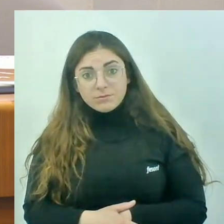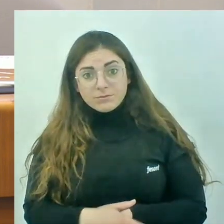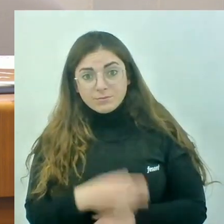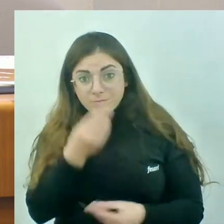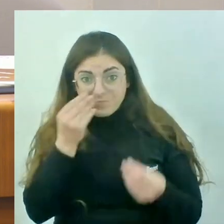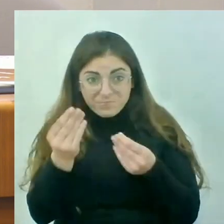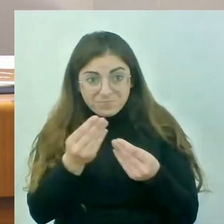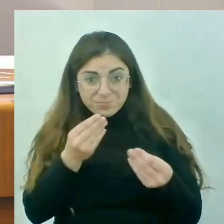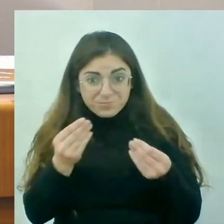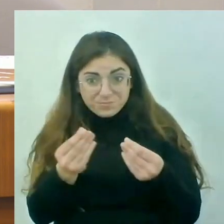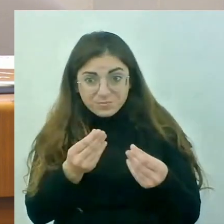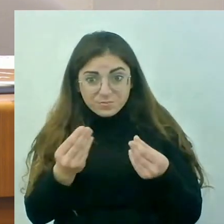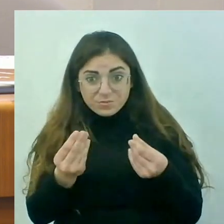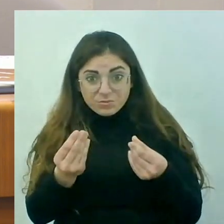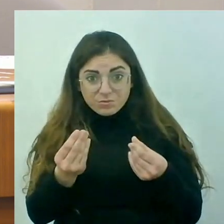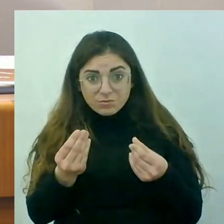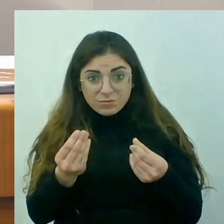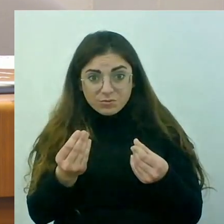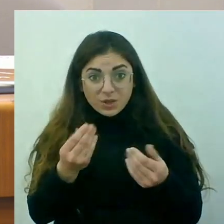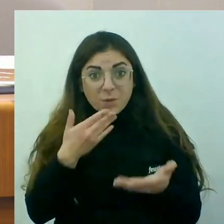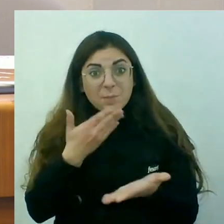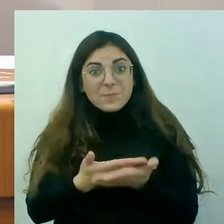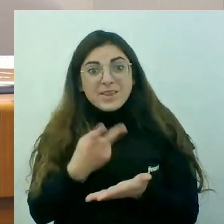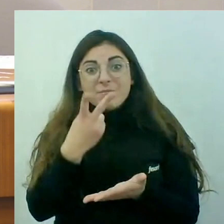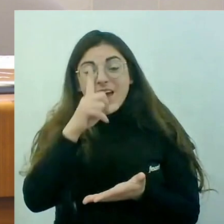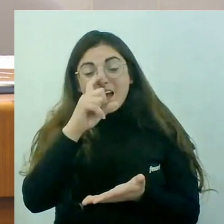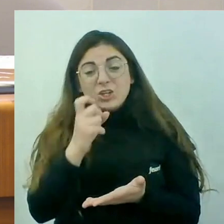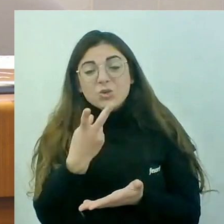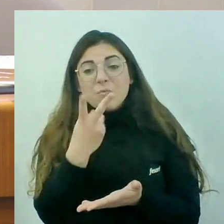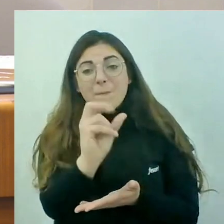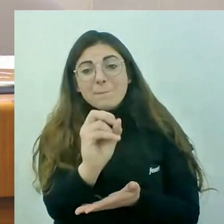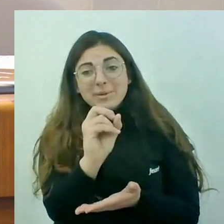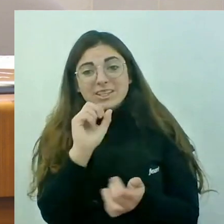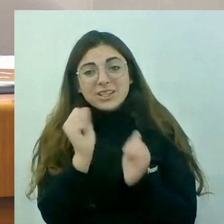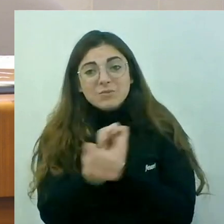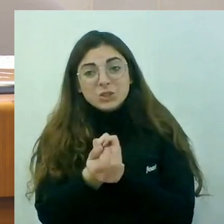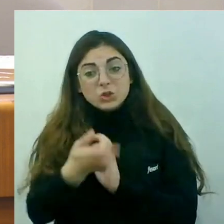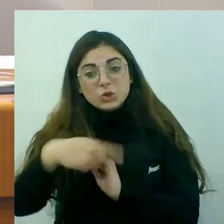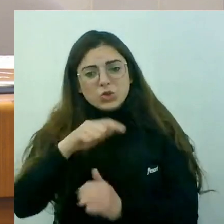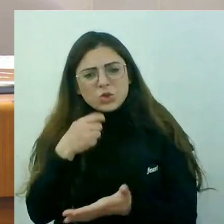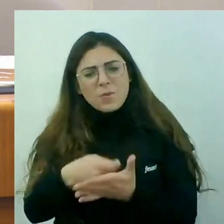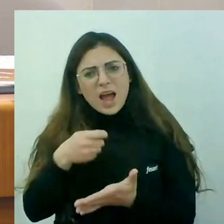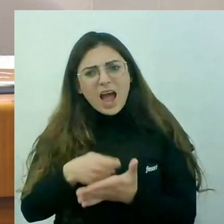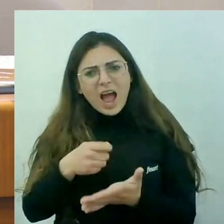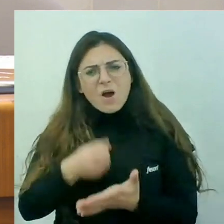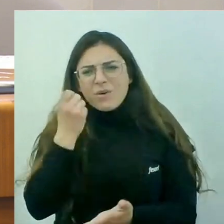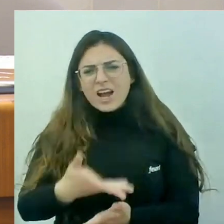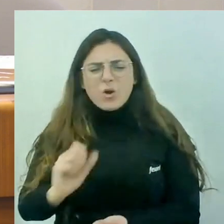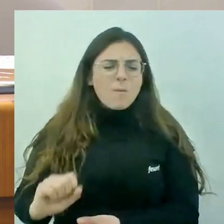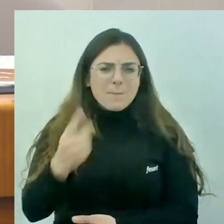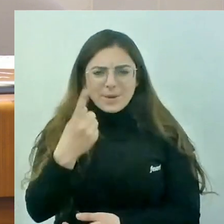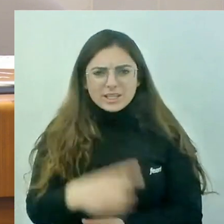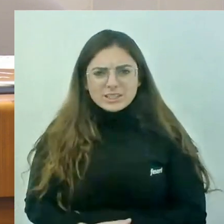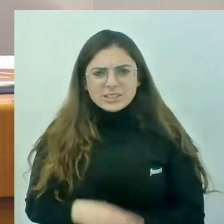demanen 20 anys de presó i pel qual hem hagut d'estar pagant 15 anys les ITVs més cares. En sap què ha fet este govern del Botànic?